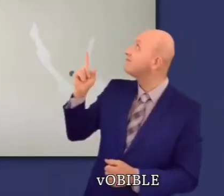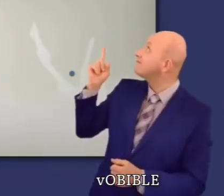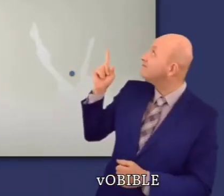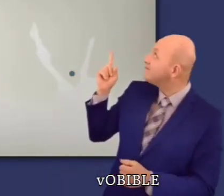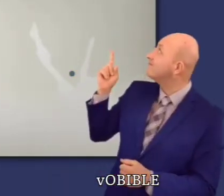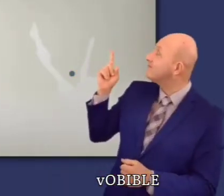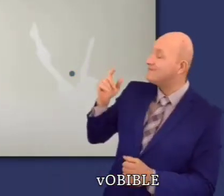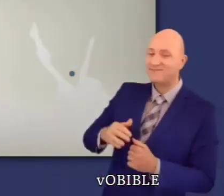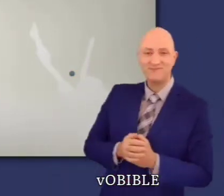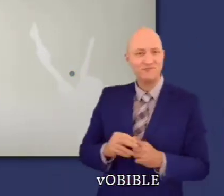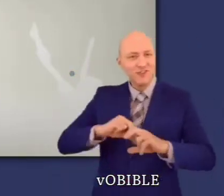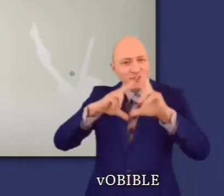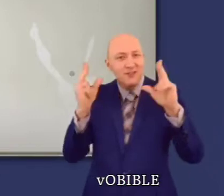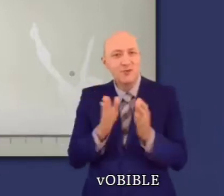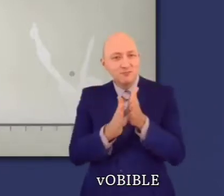dans les plaines de Moab.